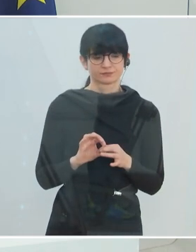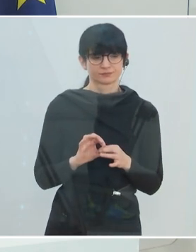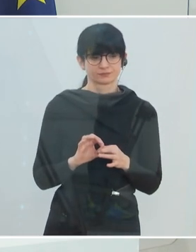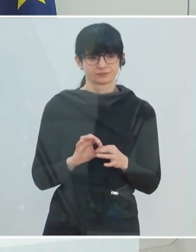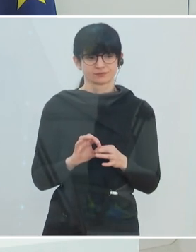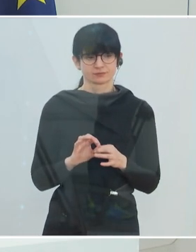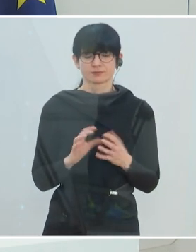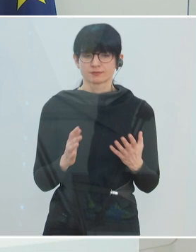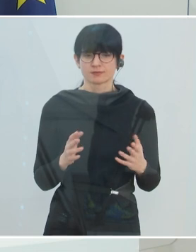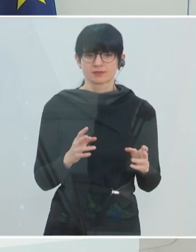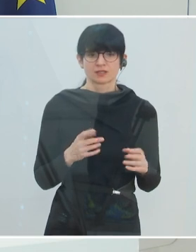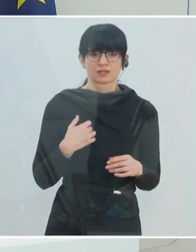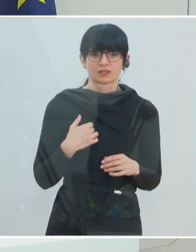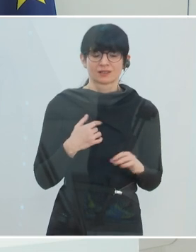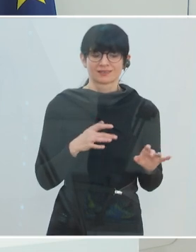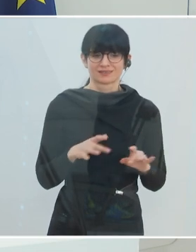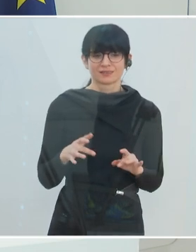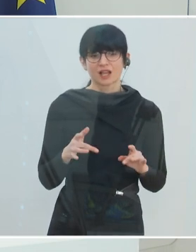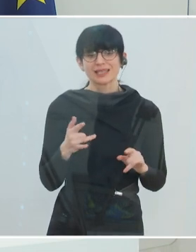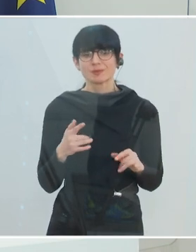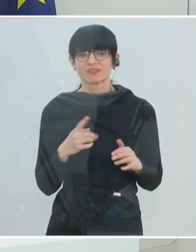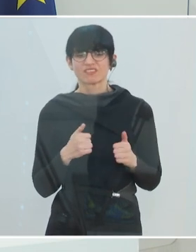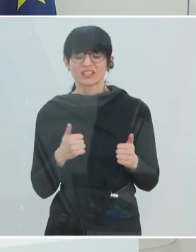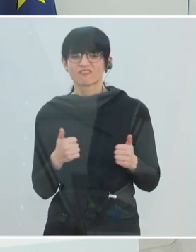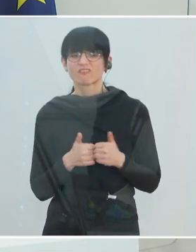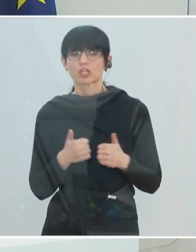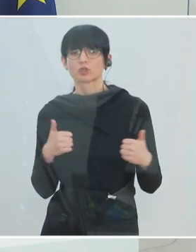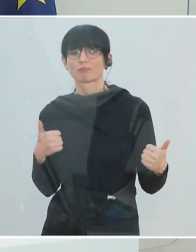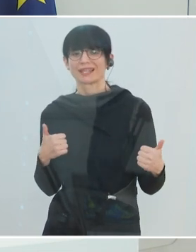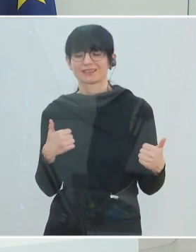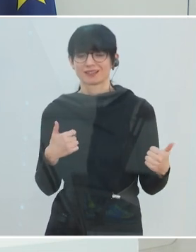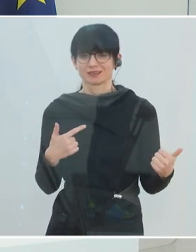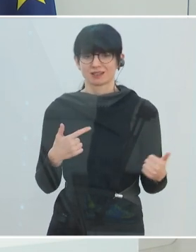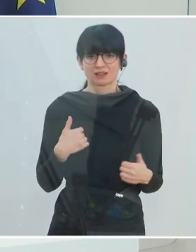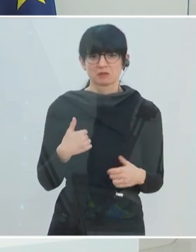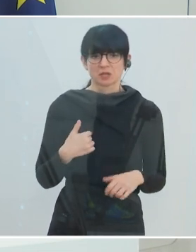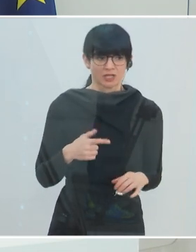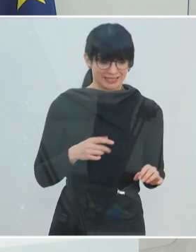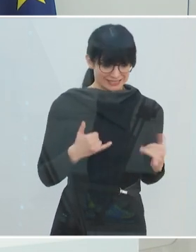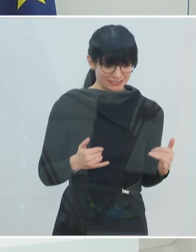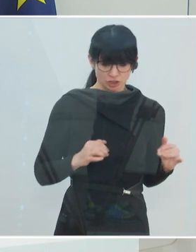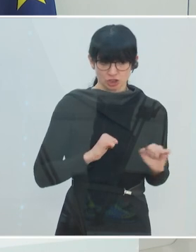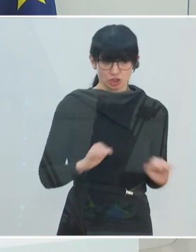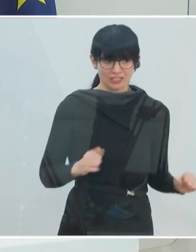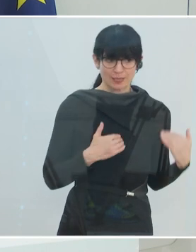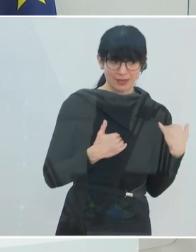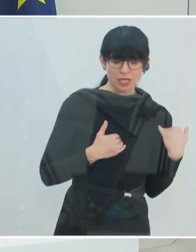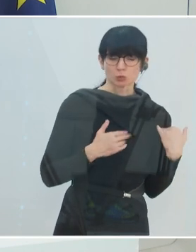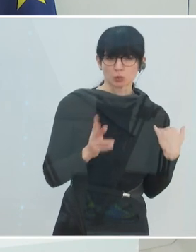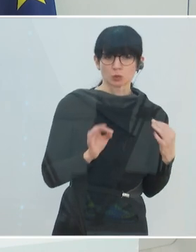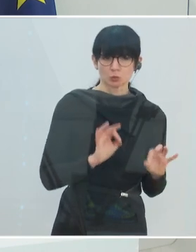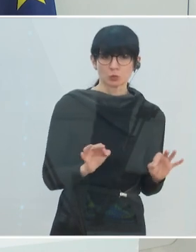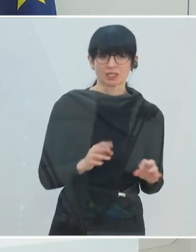Es ist in der Regel etwas später gelagert. Warum? Weil wir Akutbelastungen sehr gut aushalten können, während wir